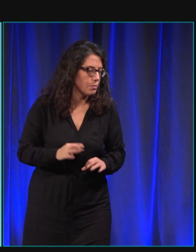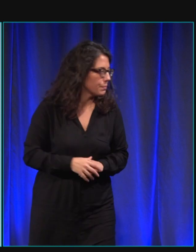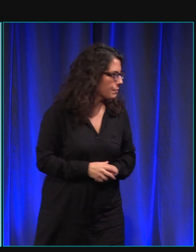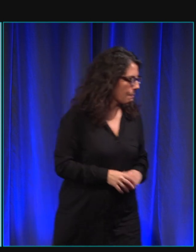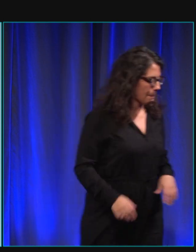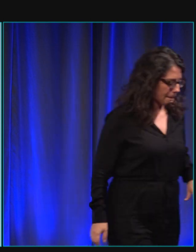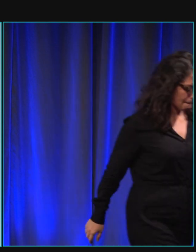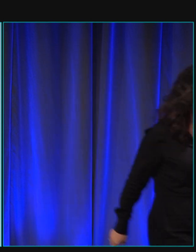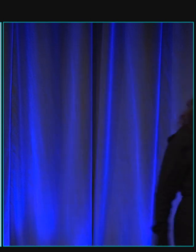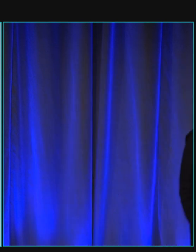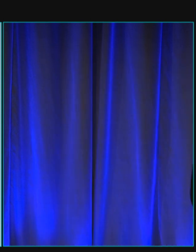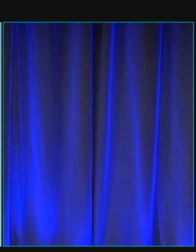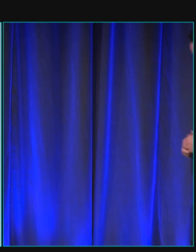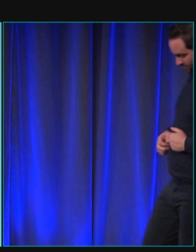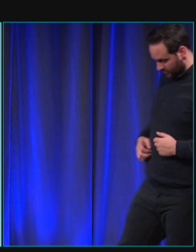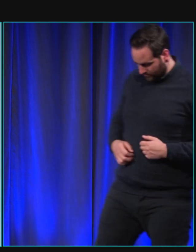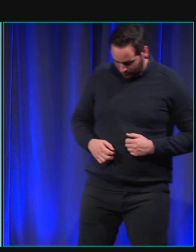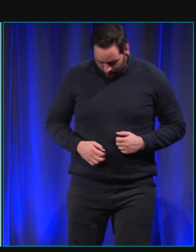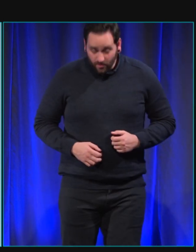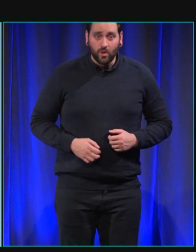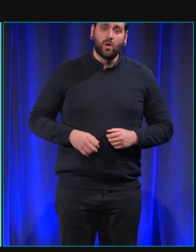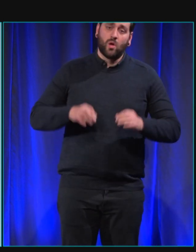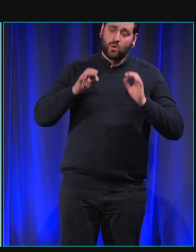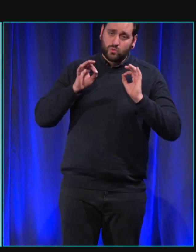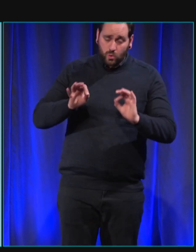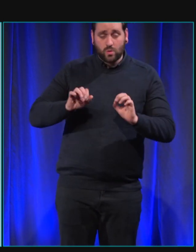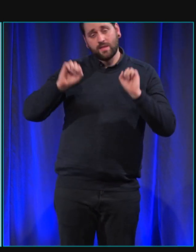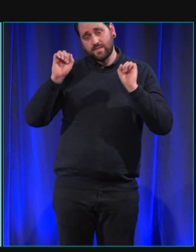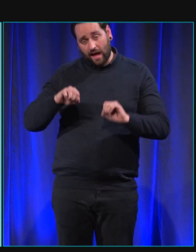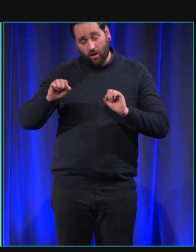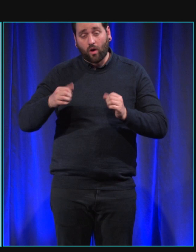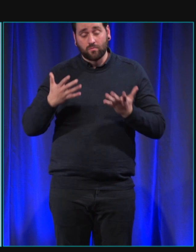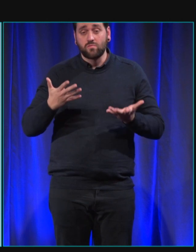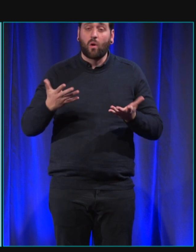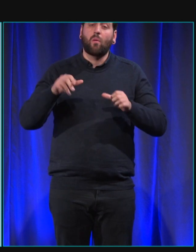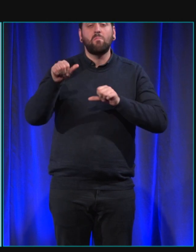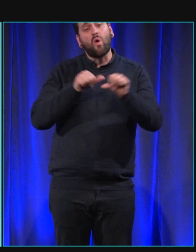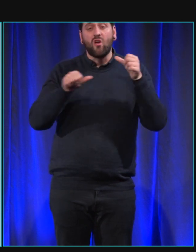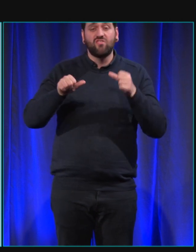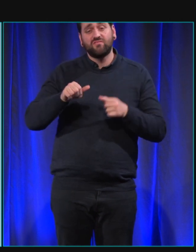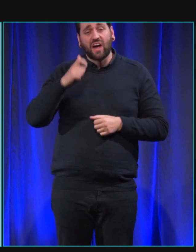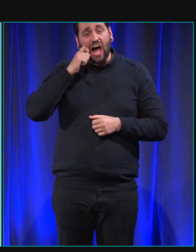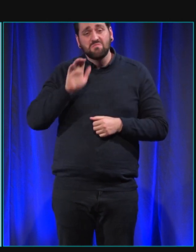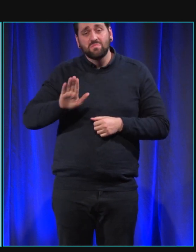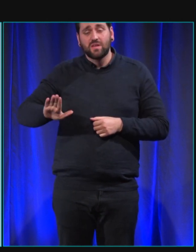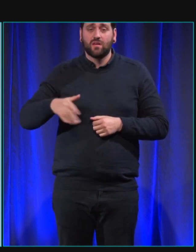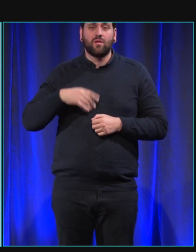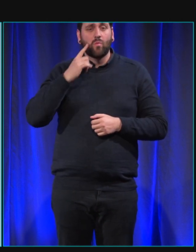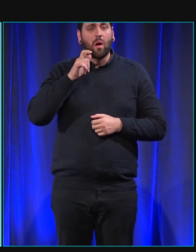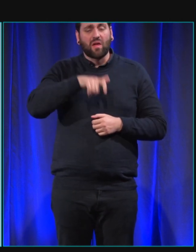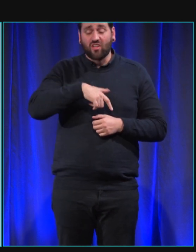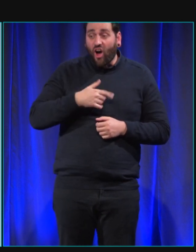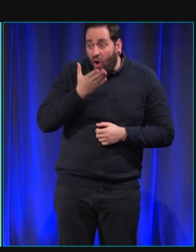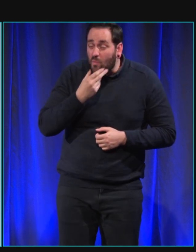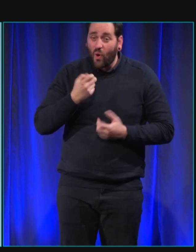choisi je suis tout à fait d'accord pour le fait que ce soit un chien à la mode nous quand on nous dit qu'ils sont très beaux oh je voudrais le même on